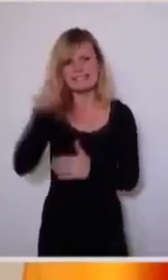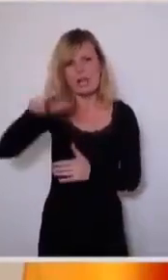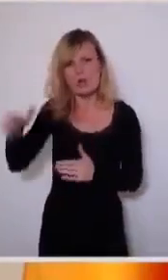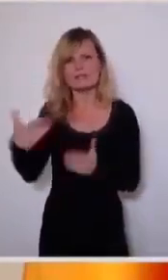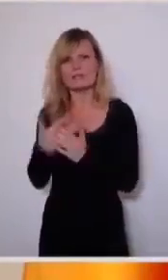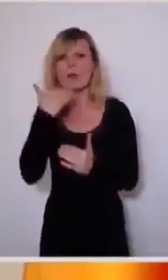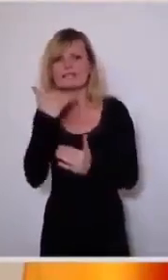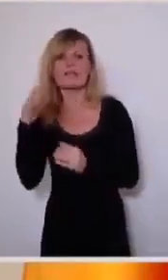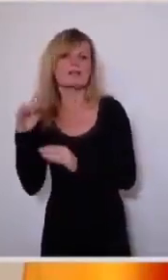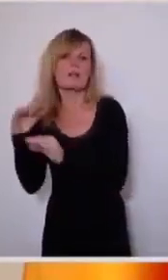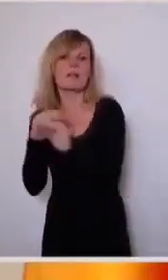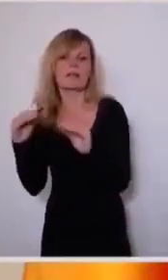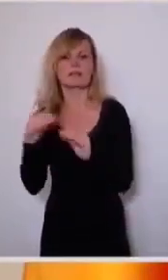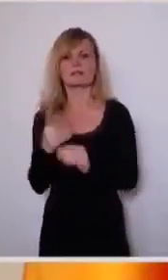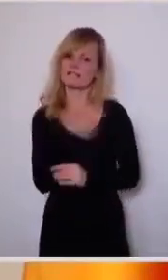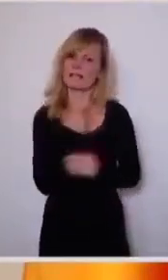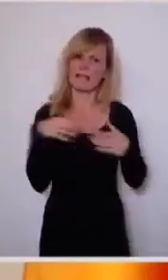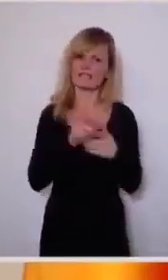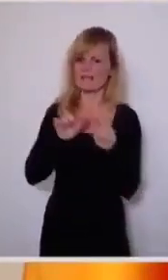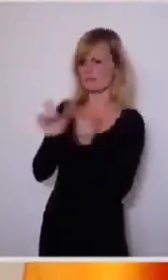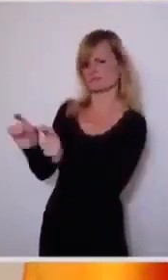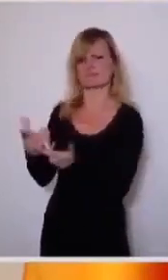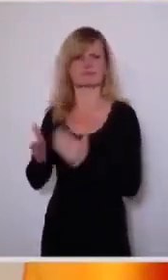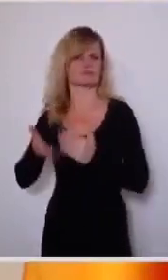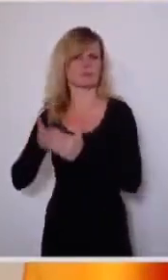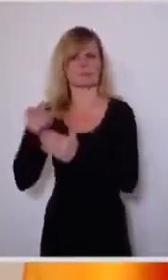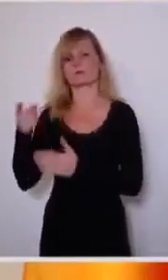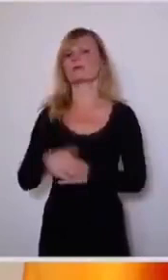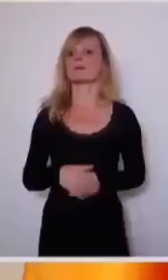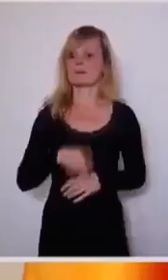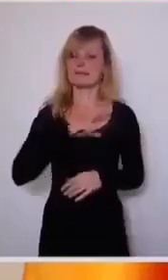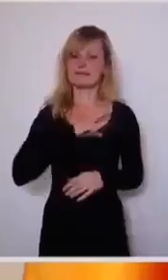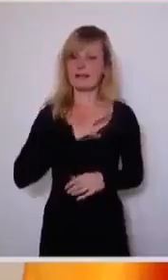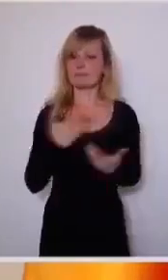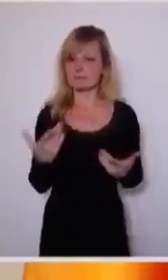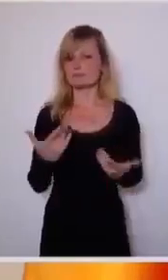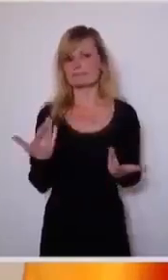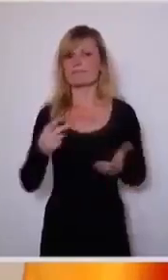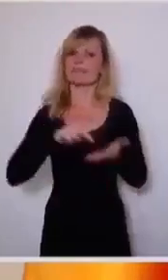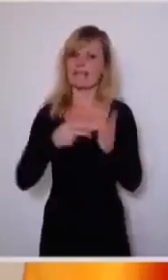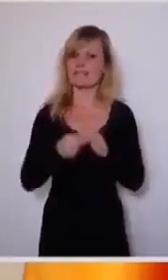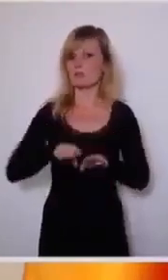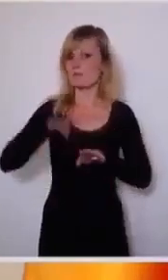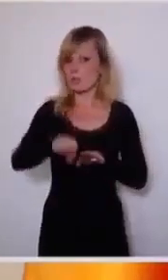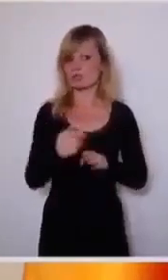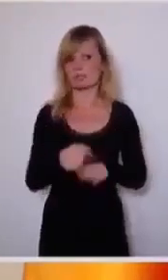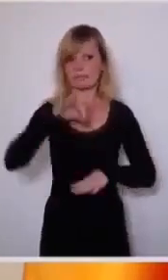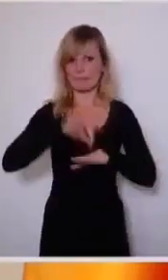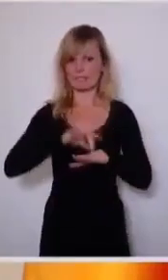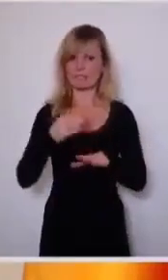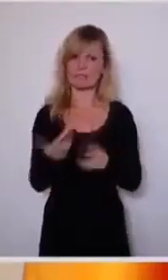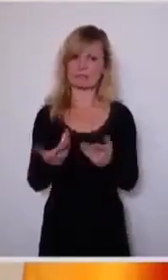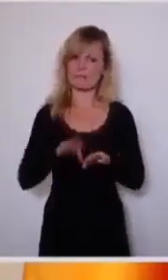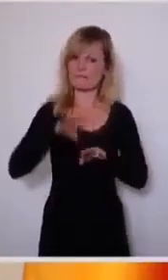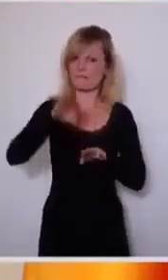entgegentreten. Ich bin jemand, der dem technischen Fortschritt und auch der Medizin sehr offen gegenübersteht.